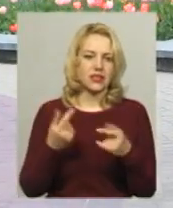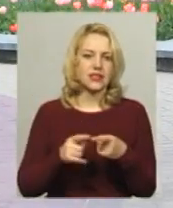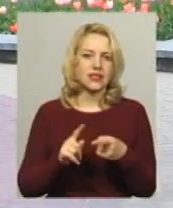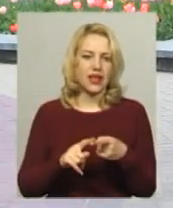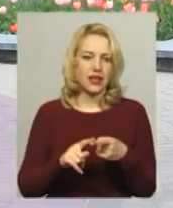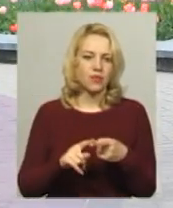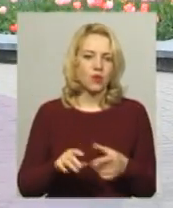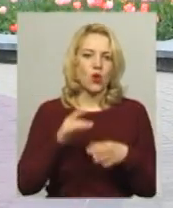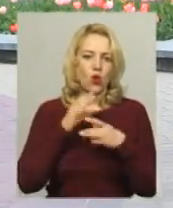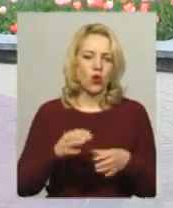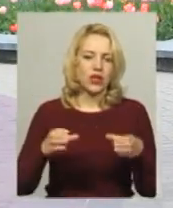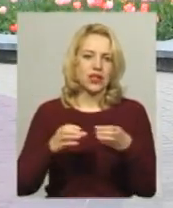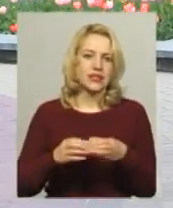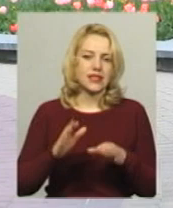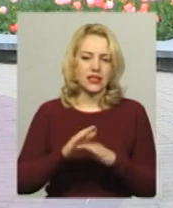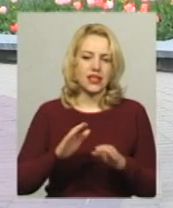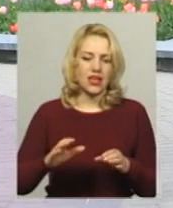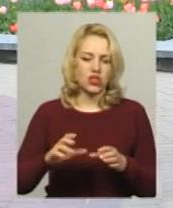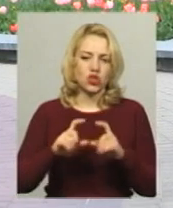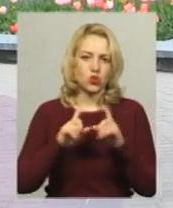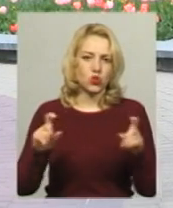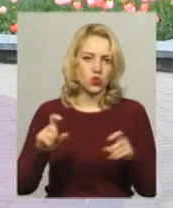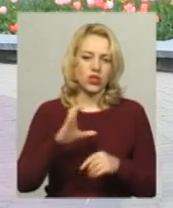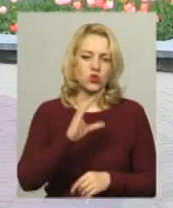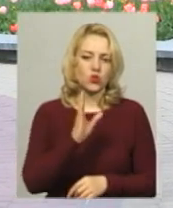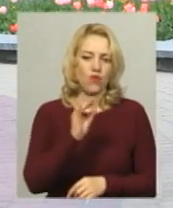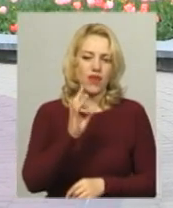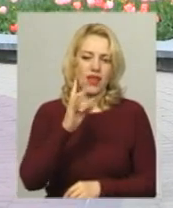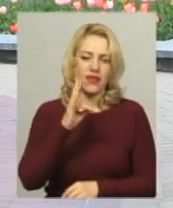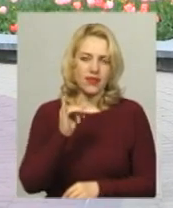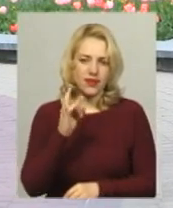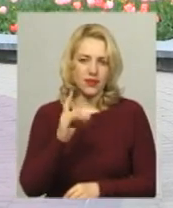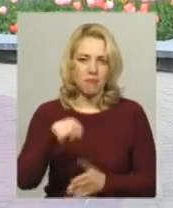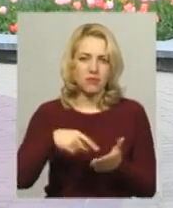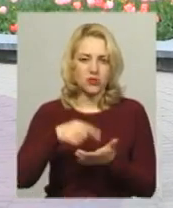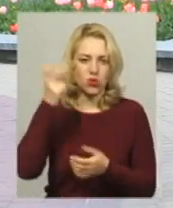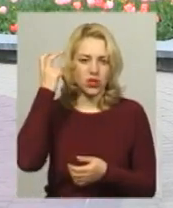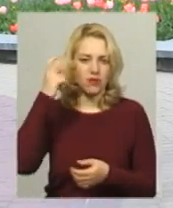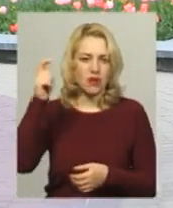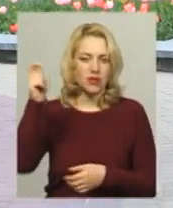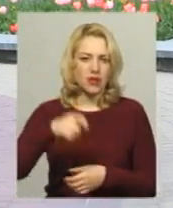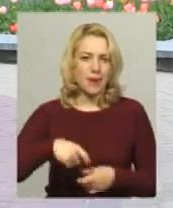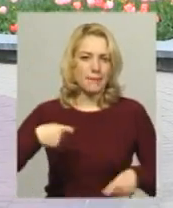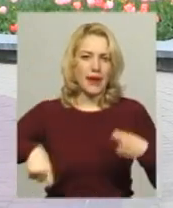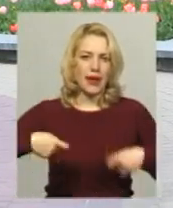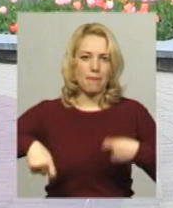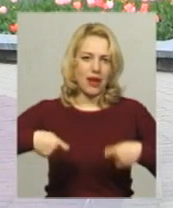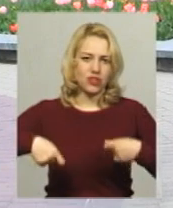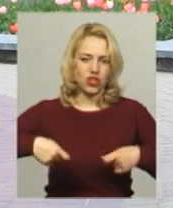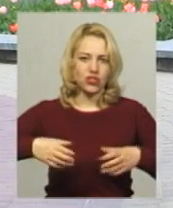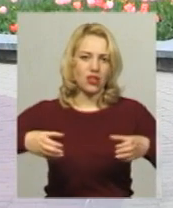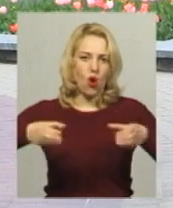оркестр дитячої студії «Сувенір» з міста Києва. До нас приїжджають барабанщиці, оркестр